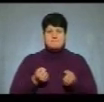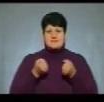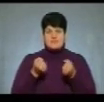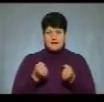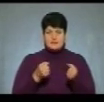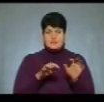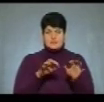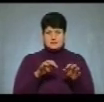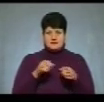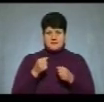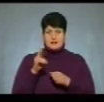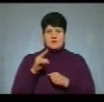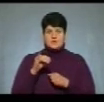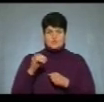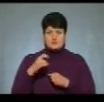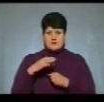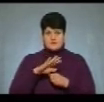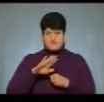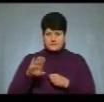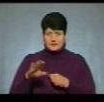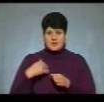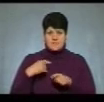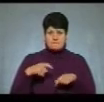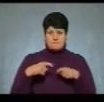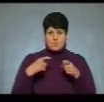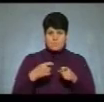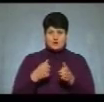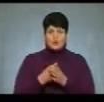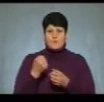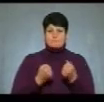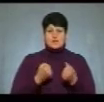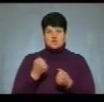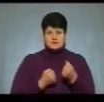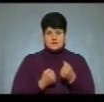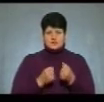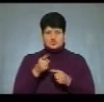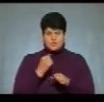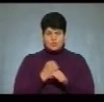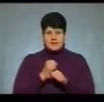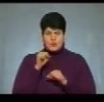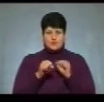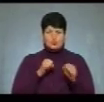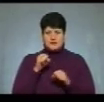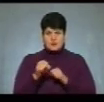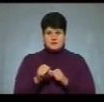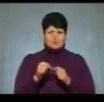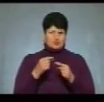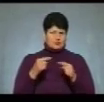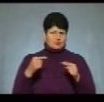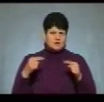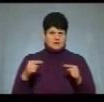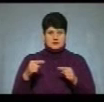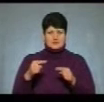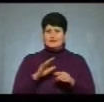забрали від Цюха, я побіг до машини. Чи наносили ви удари потерпілому, чи будь-якому іншому